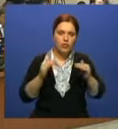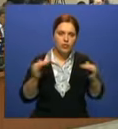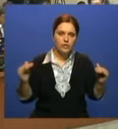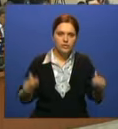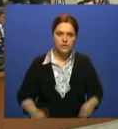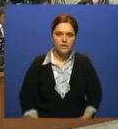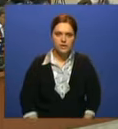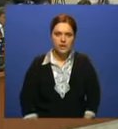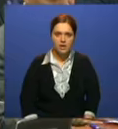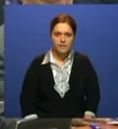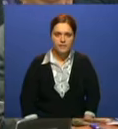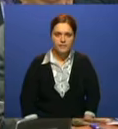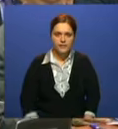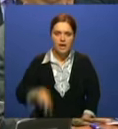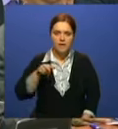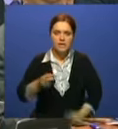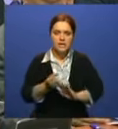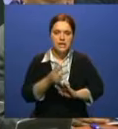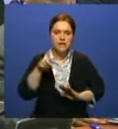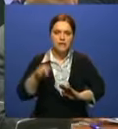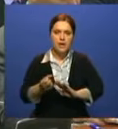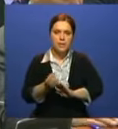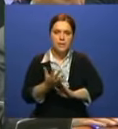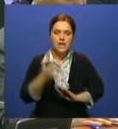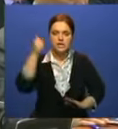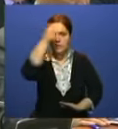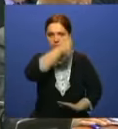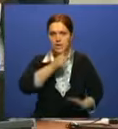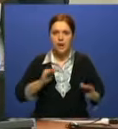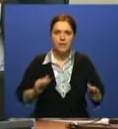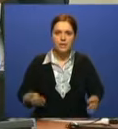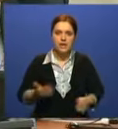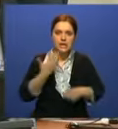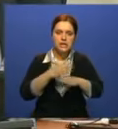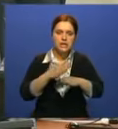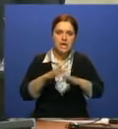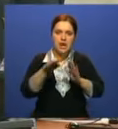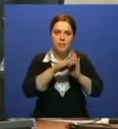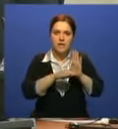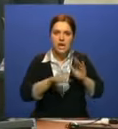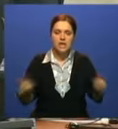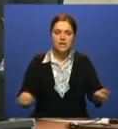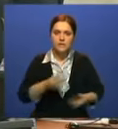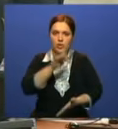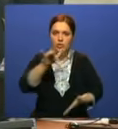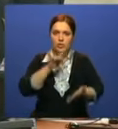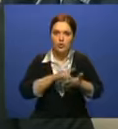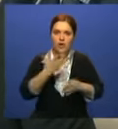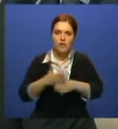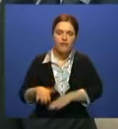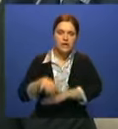словам Кайрбека Ускинбаева, в 2013-2015 годах на микрокредитование по программе развития моногородов выделено 5